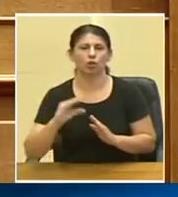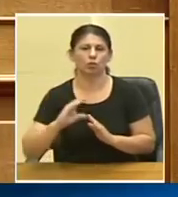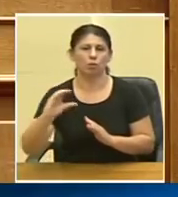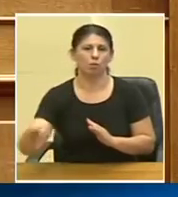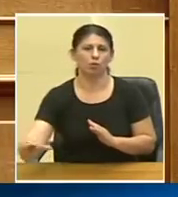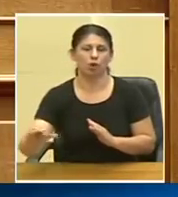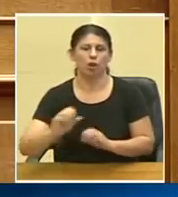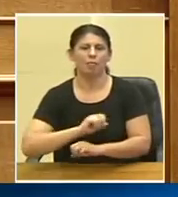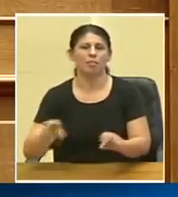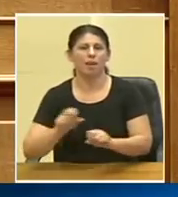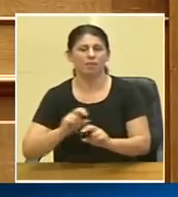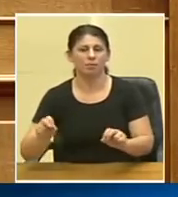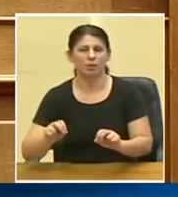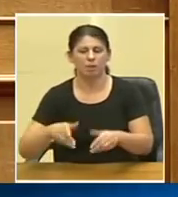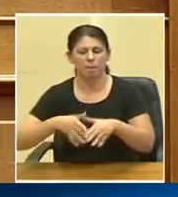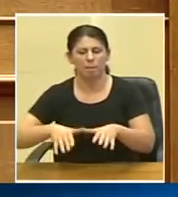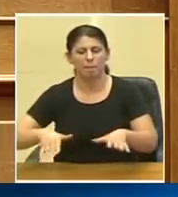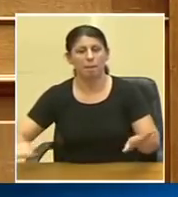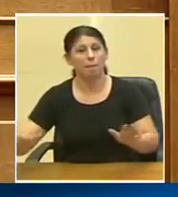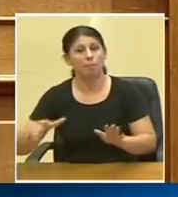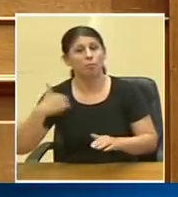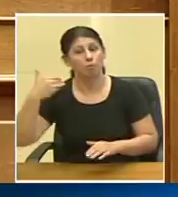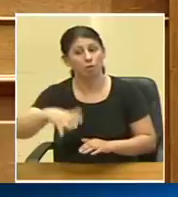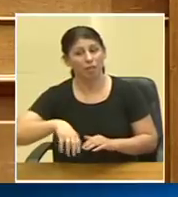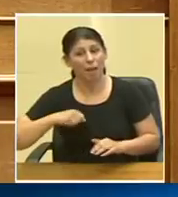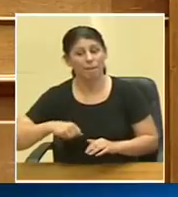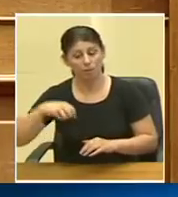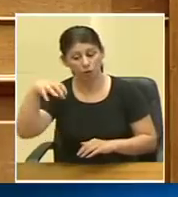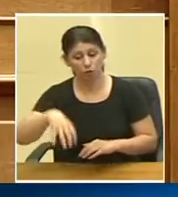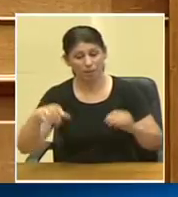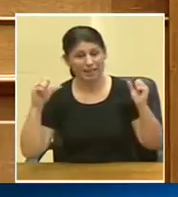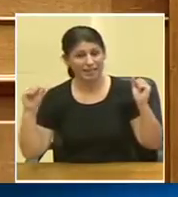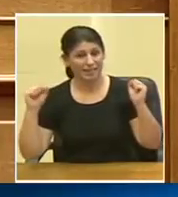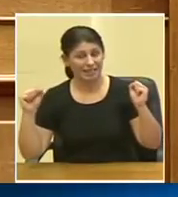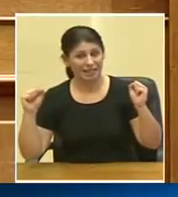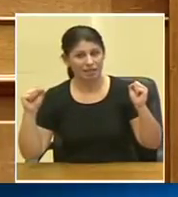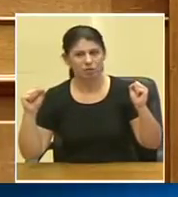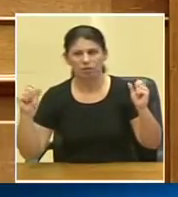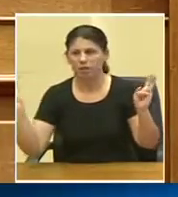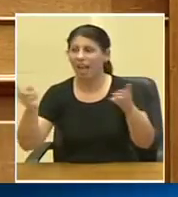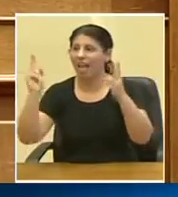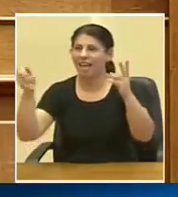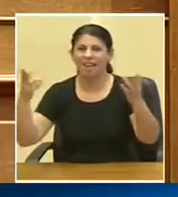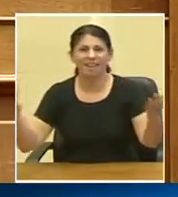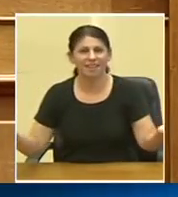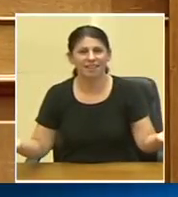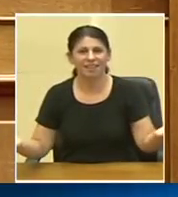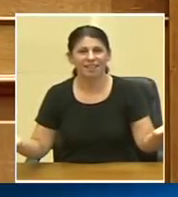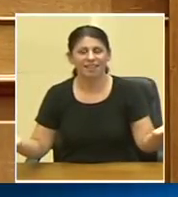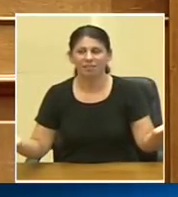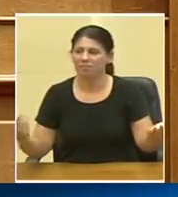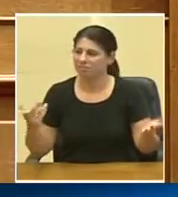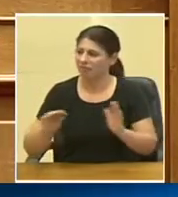της διαφημιστικής δαπάνης που θα έπαιρναν από το χώρο της υγείας για αέρα κοπανιστό για μπάνερ, για